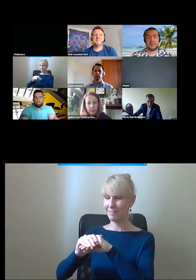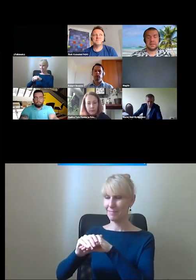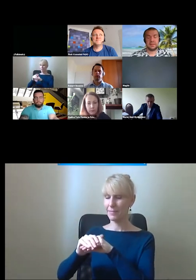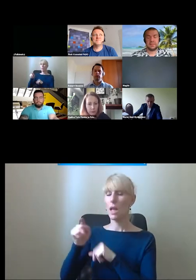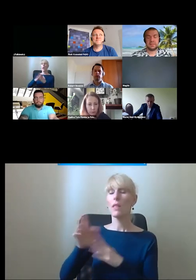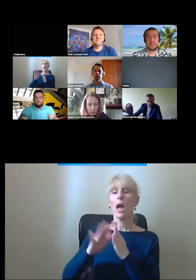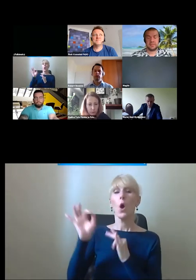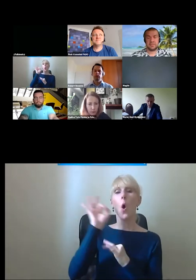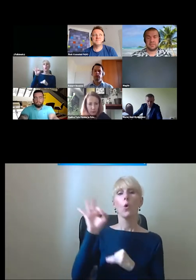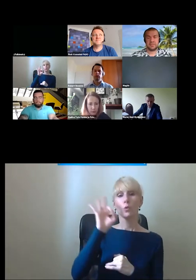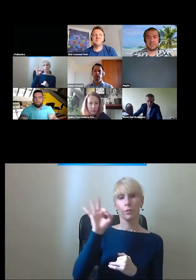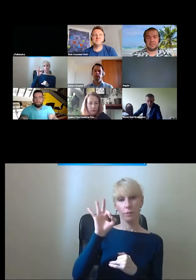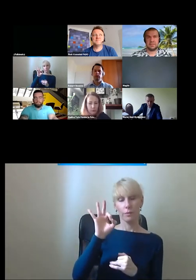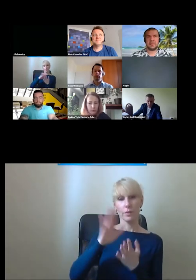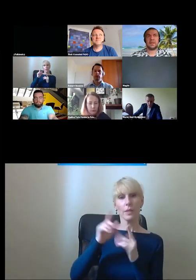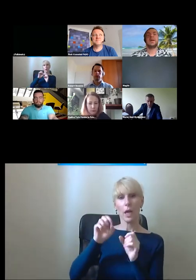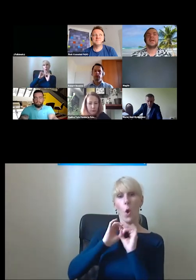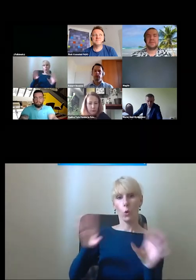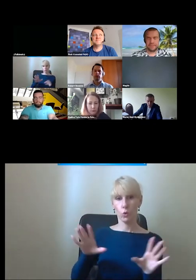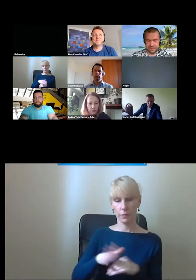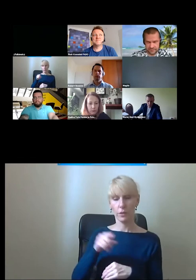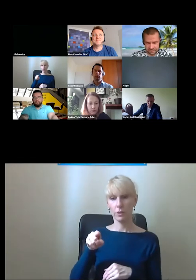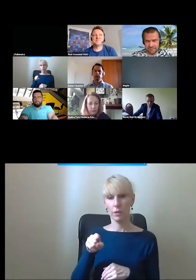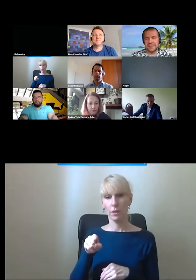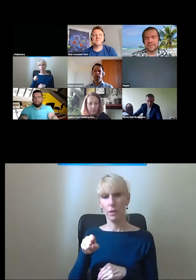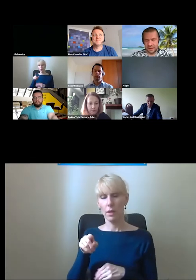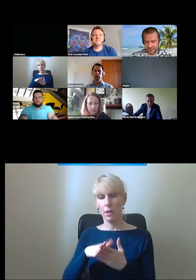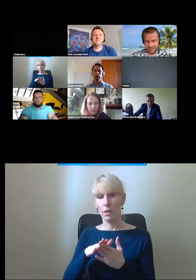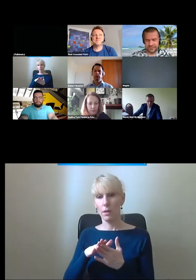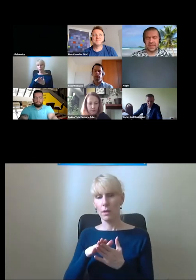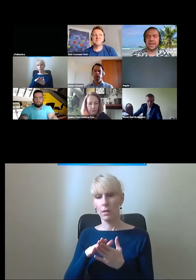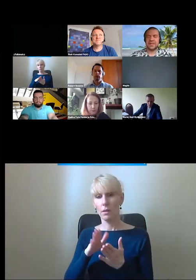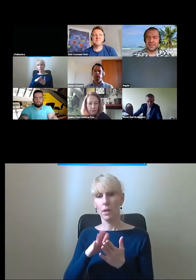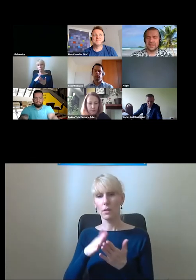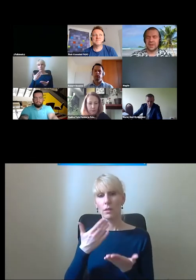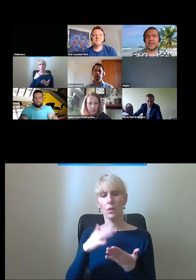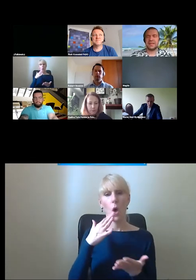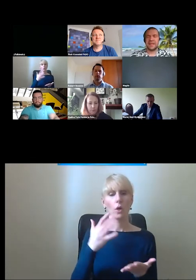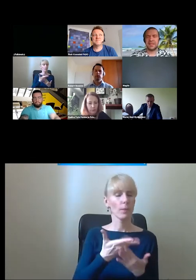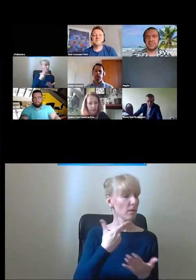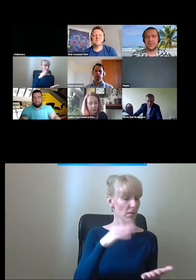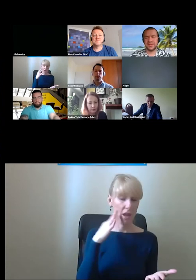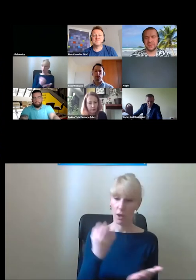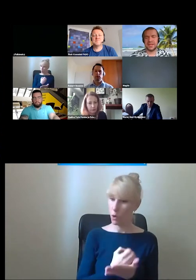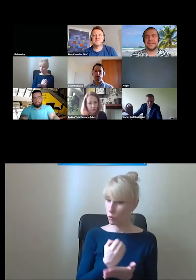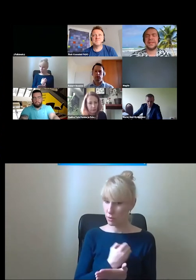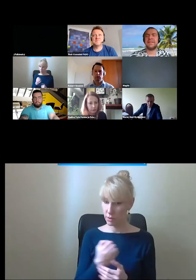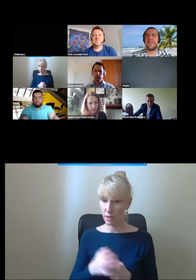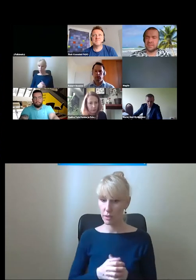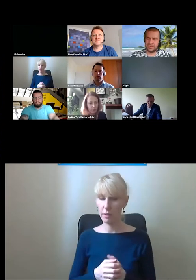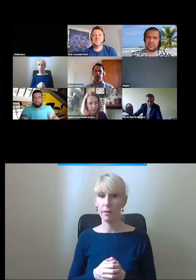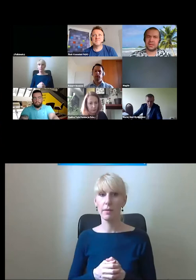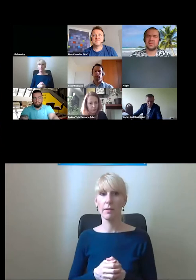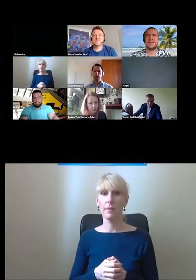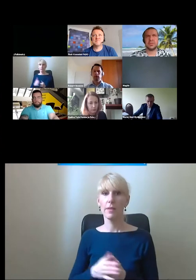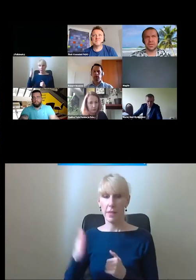Oczywiście jest możliwość wydostania się z centralnego w taki sposób, żeby z tego nie korzystać. Ja też pozwolę sobie na ty, ja